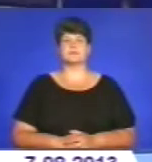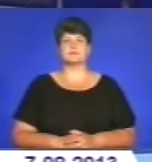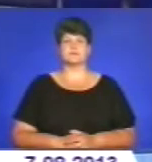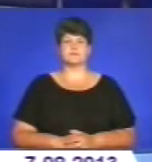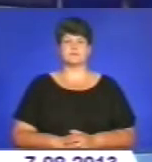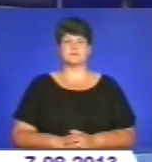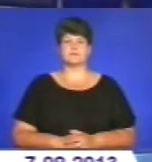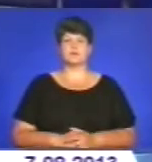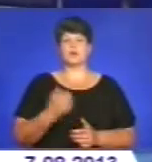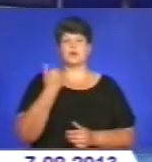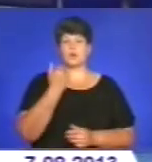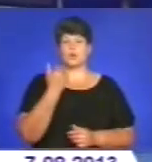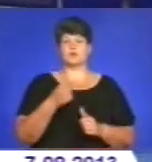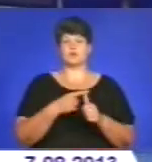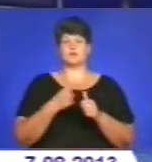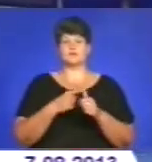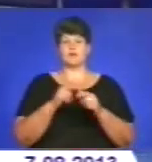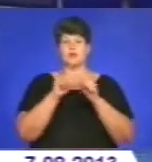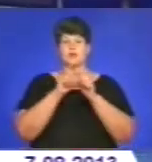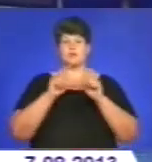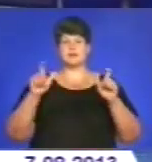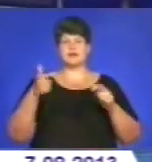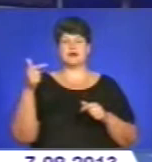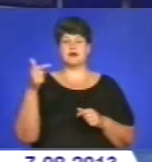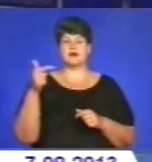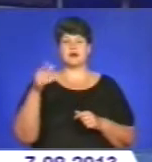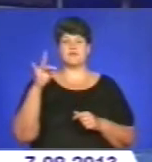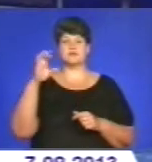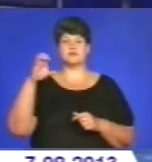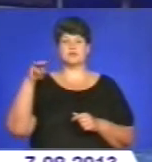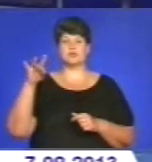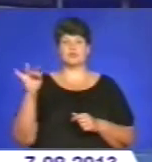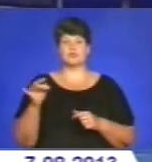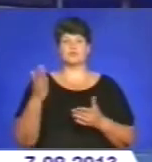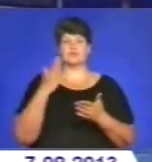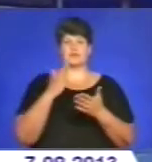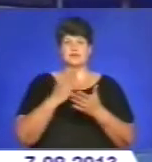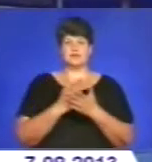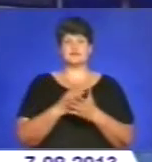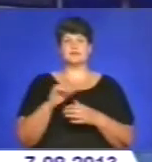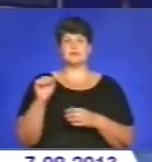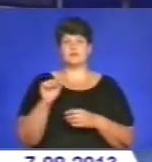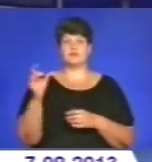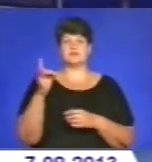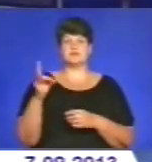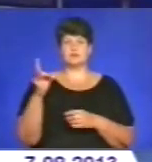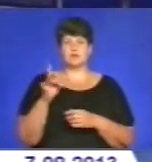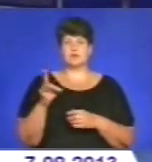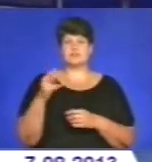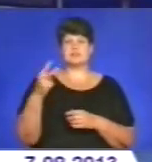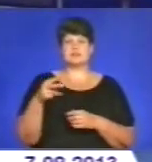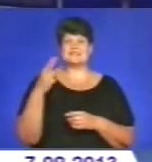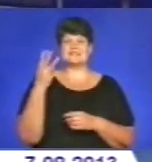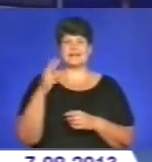Його називають палацом графа Струса, адже розташований у Теребовлянському районі всього за якихось 23